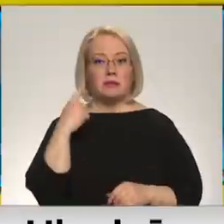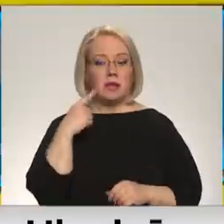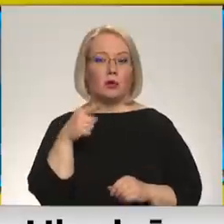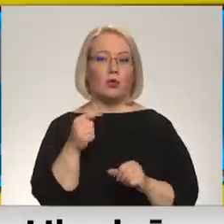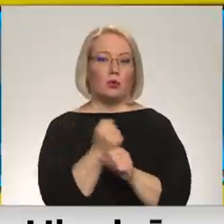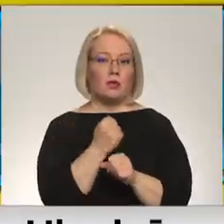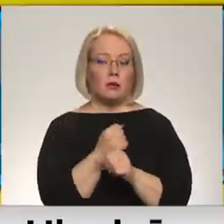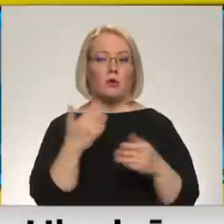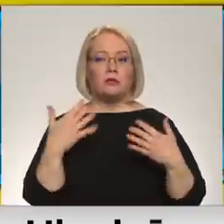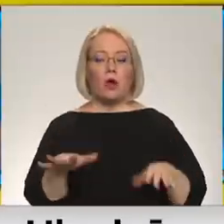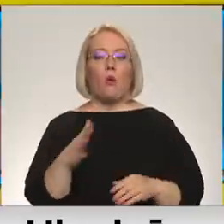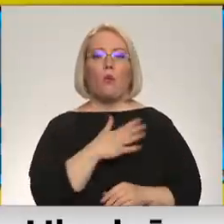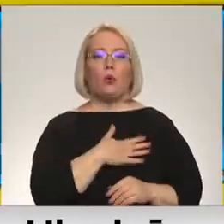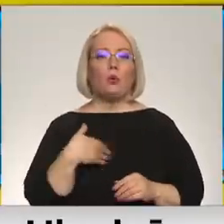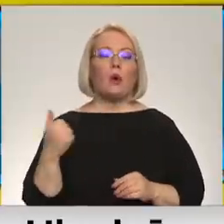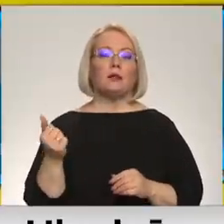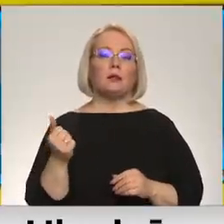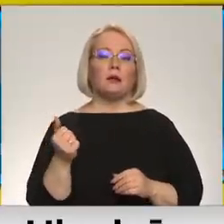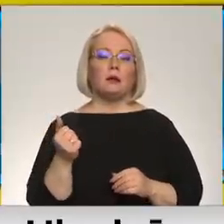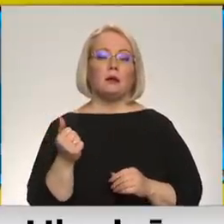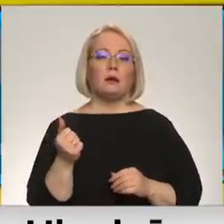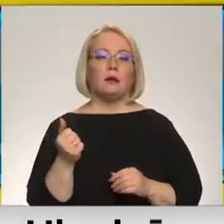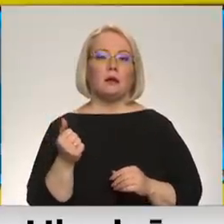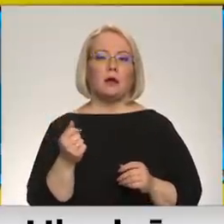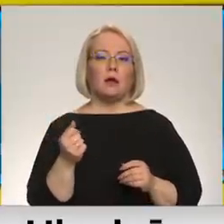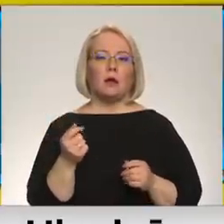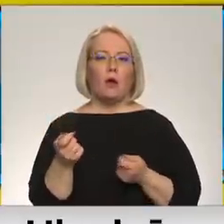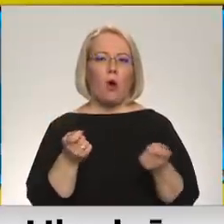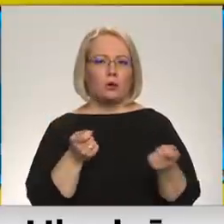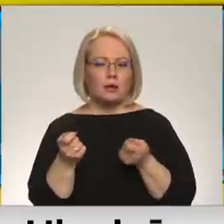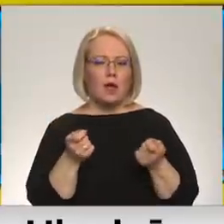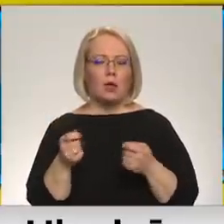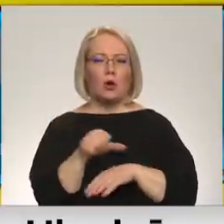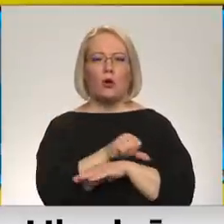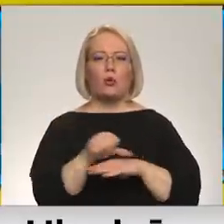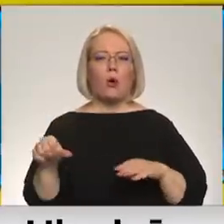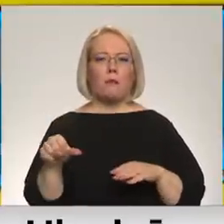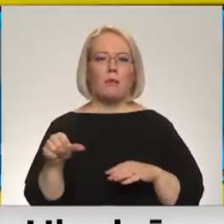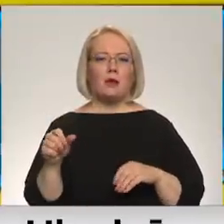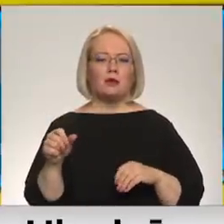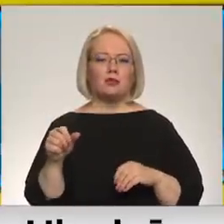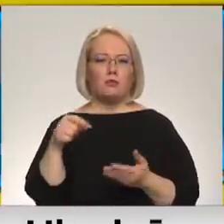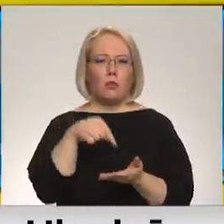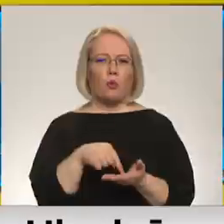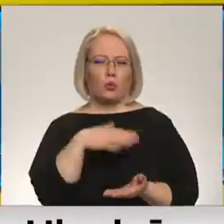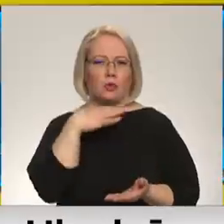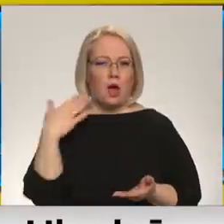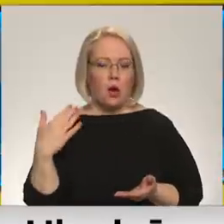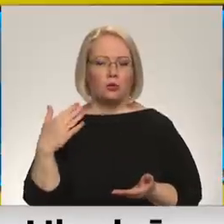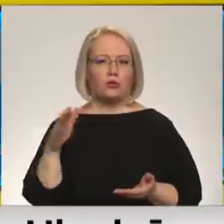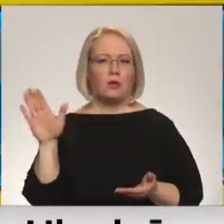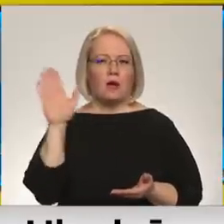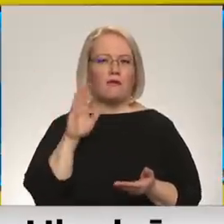nodarbojās jau tā ļoti koordinēti. Tā kā robežu punkti ir daudz, ar daudzām valstīm šie